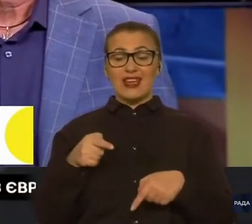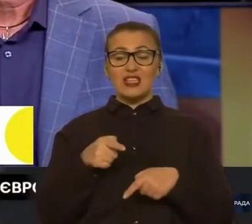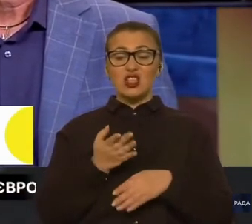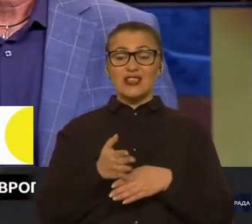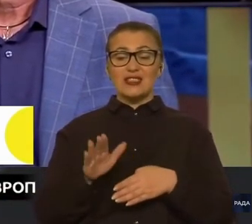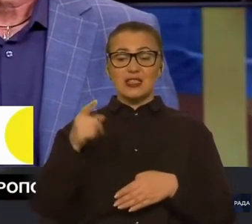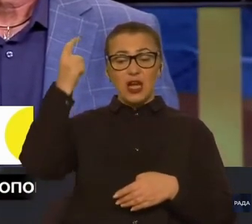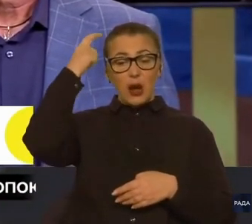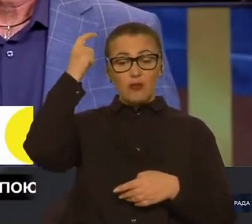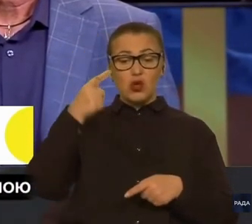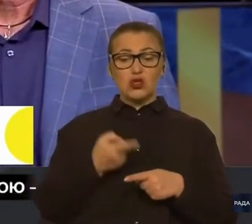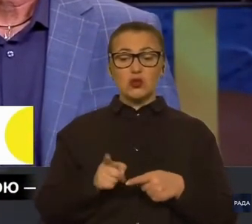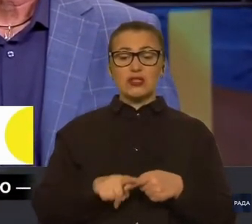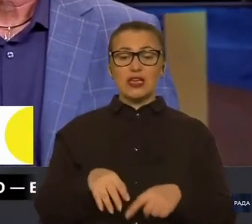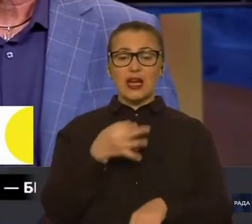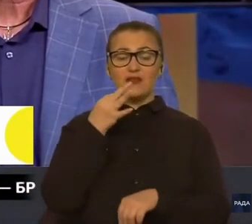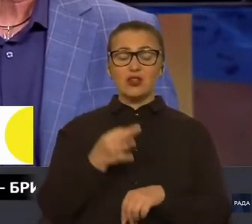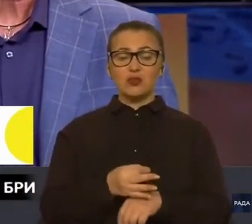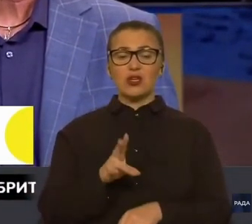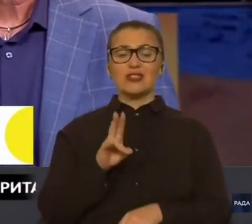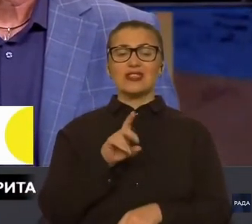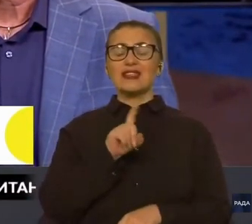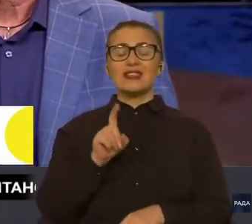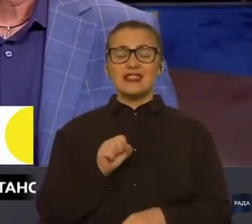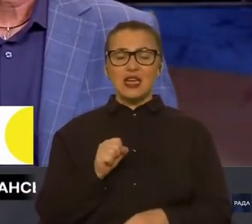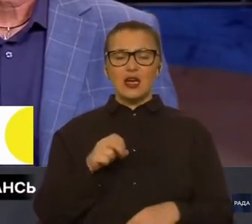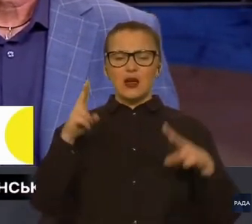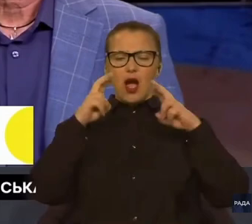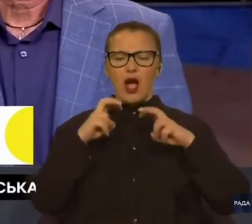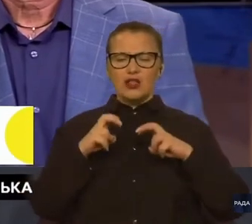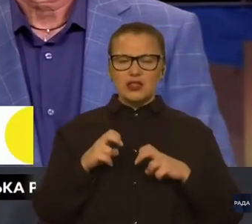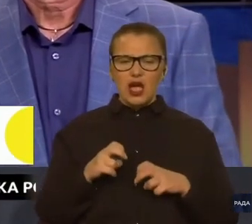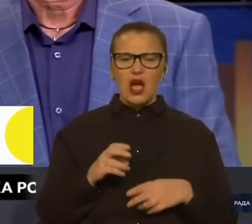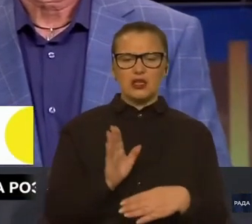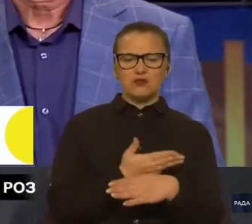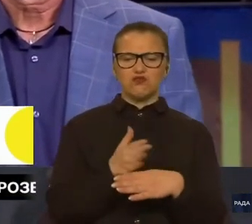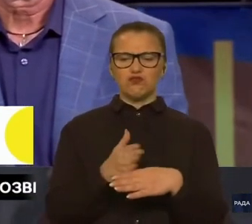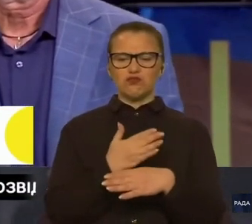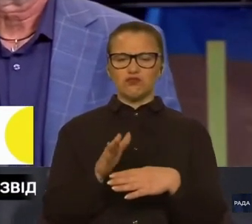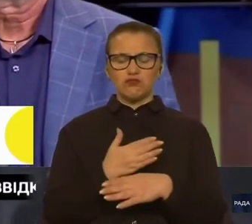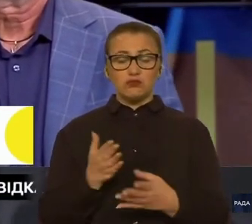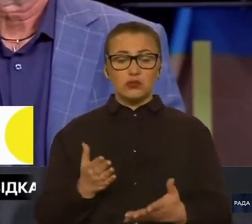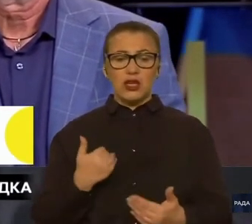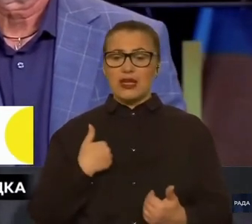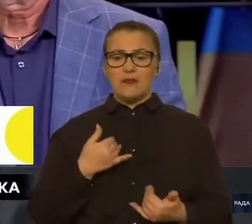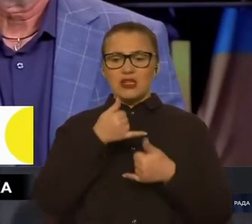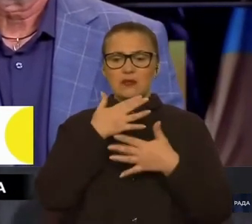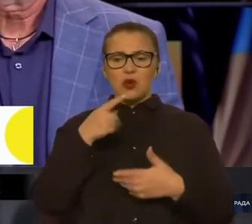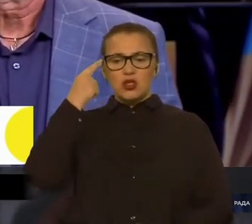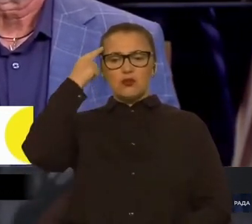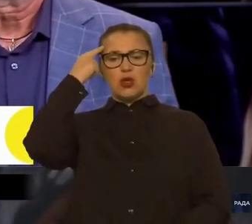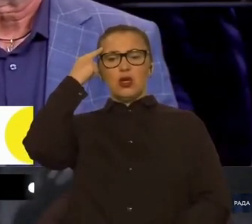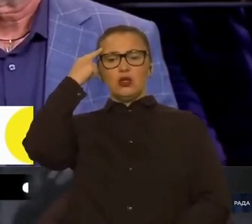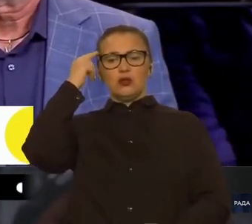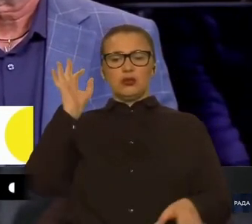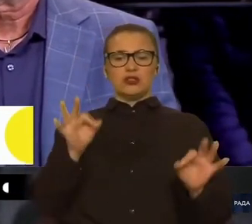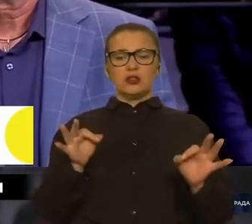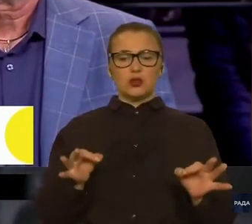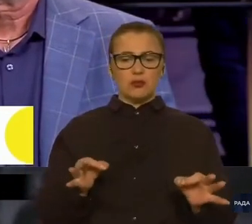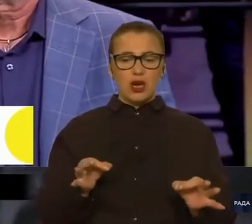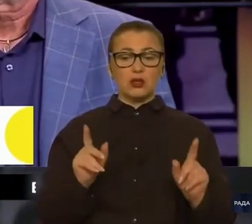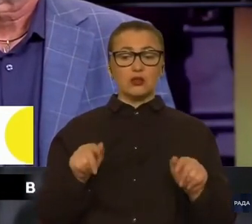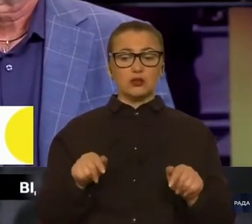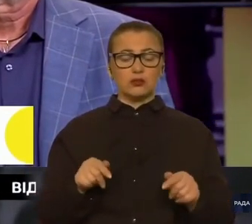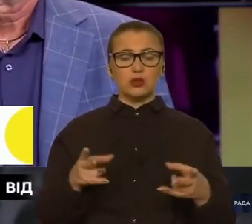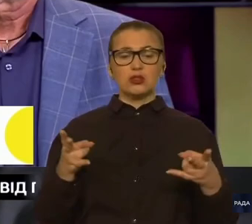яка відповідає за систематизацію, аналіз, реціоналізацію. І ми не можемо думати нормально, звично. Тому ми